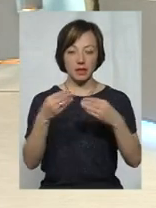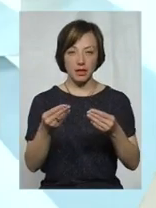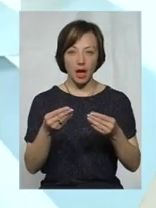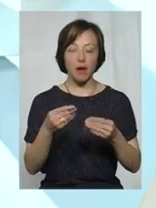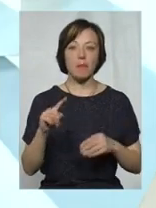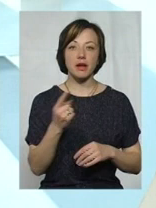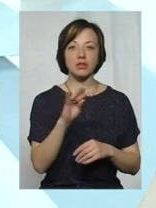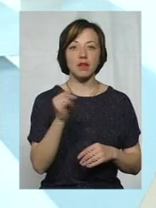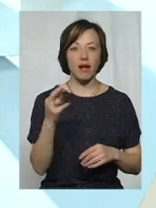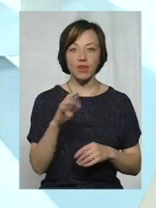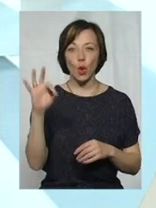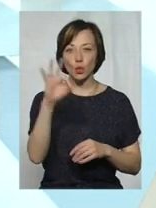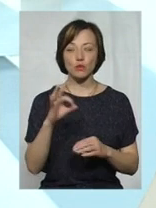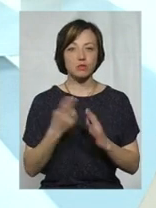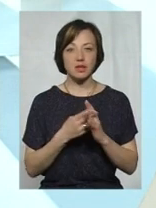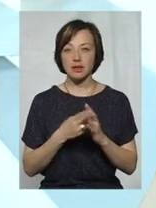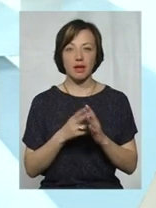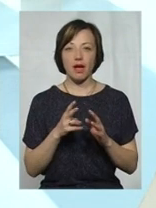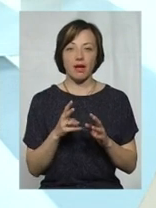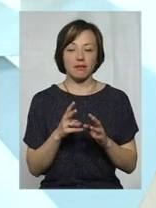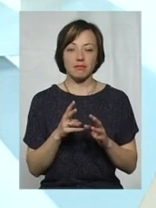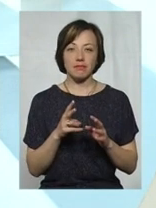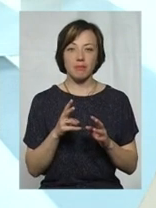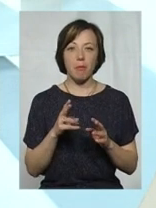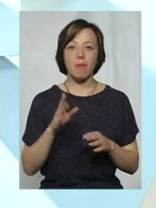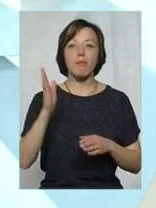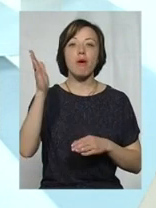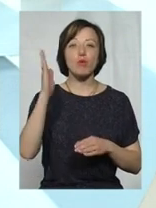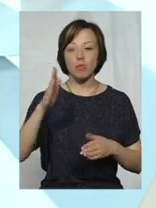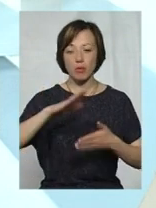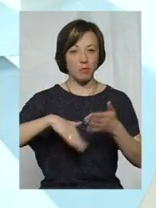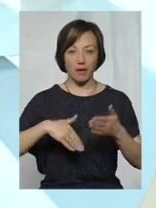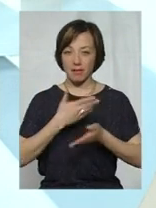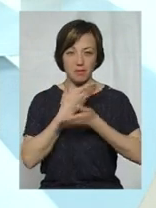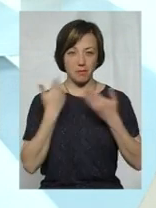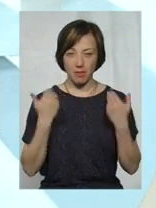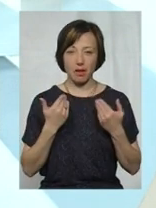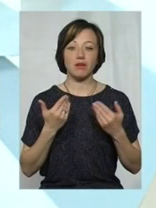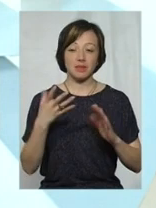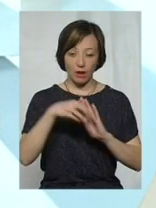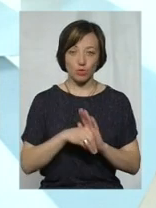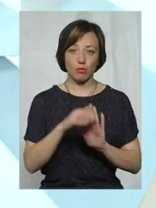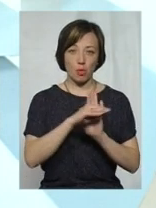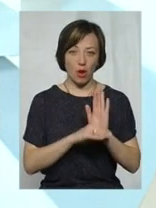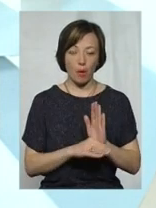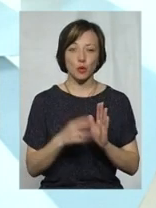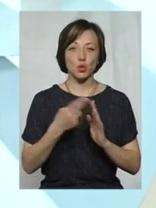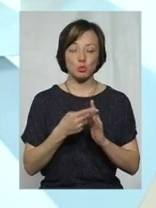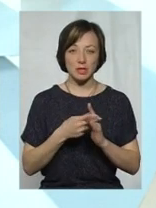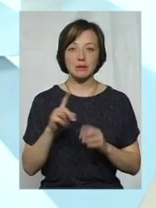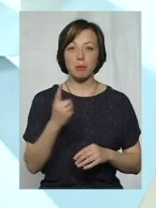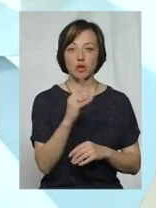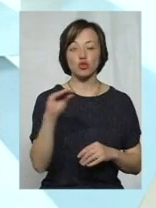субсидії, вони ніякому разі не випадають із програми житлових субсидій. Вони залучені в цю програму і, відповідно, з 1